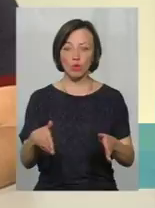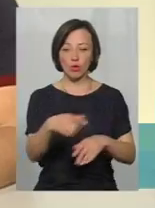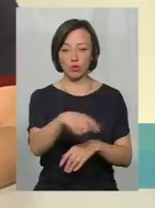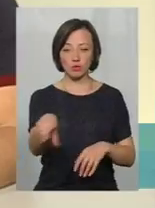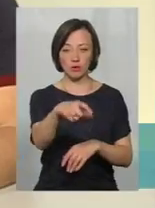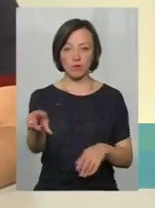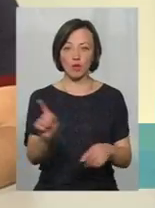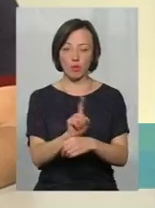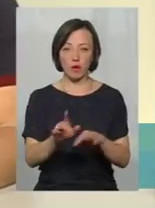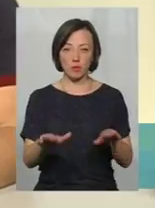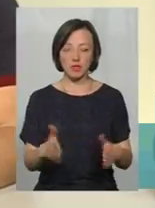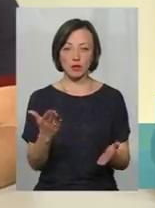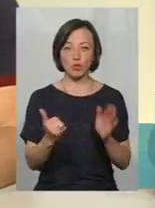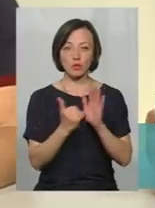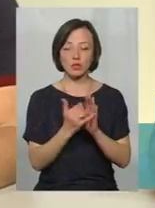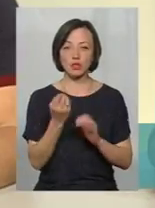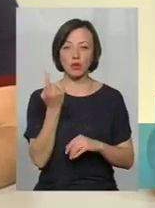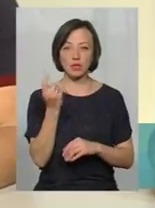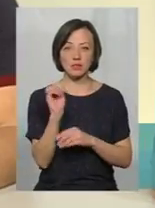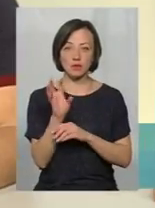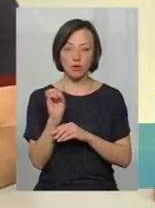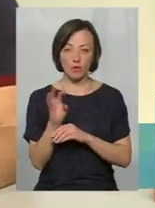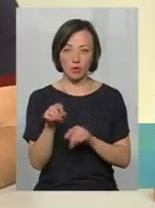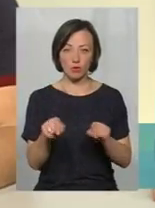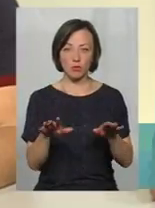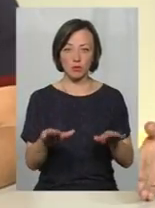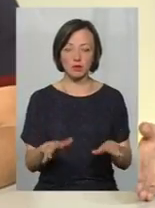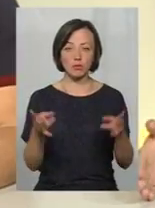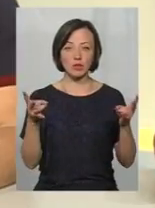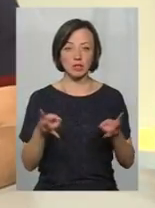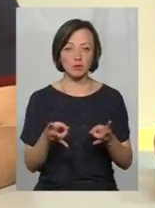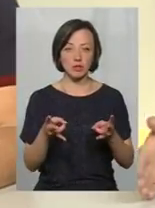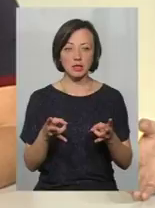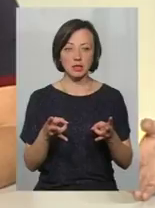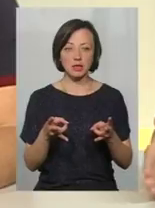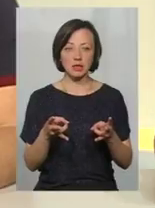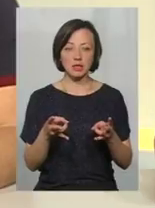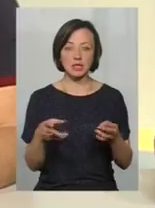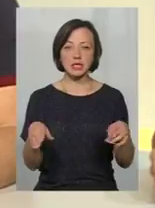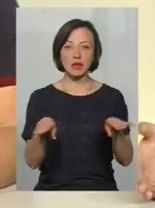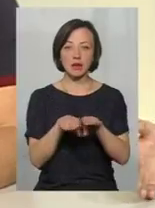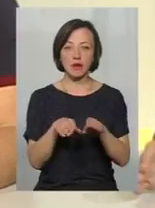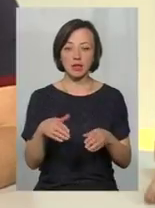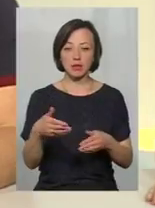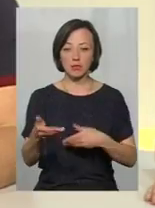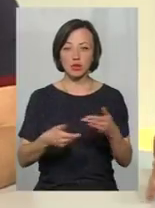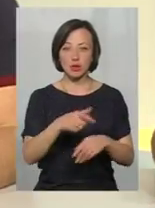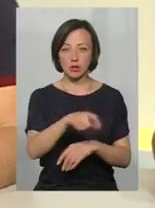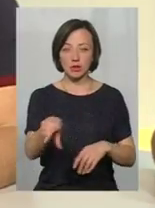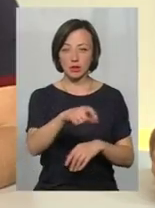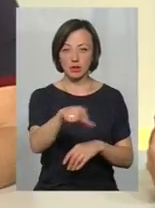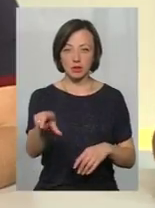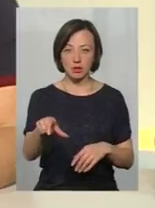нормальному місці. Якщо встановлювати ще один світофор на тому місці, потрібно якийсь закривати пішохідний перехід, тому що досить велика